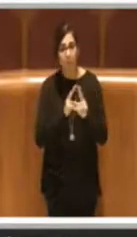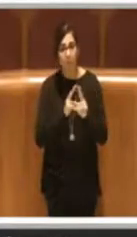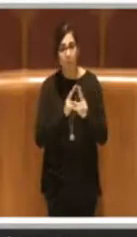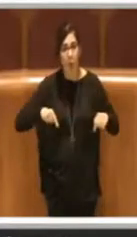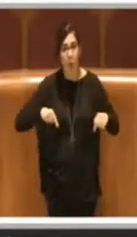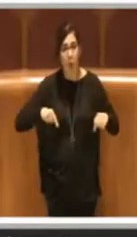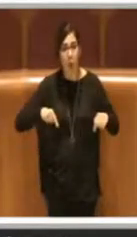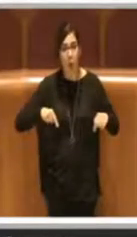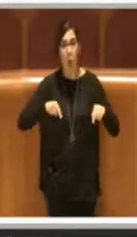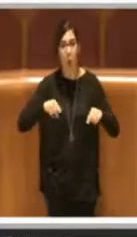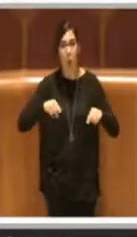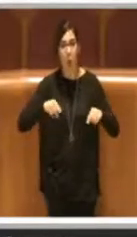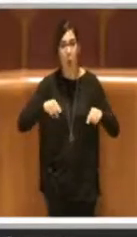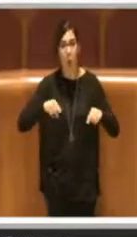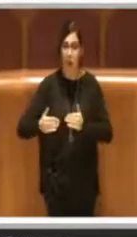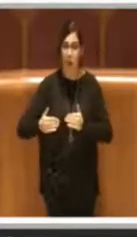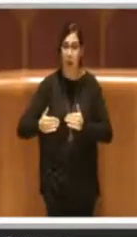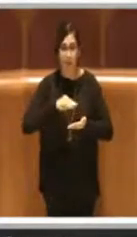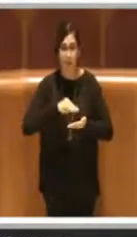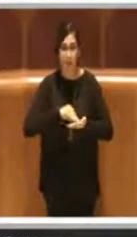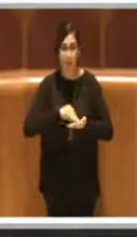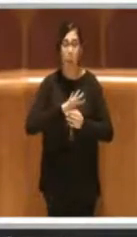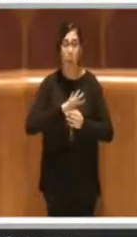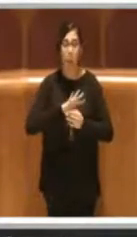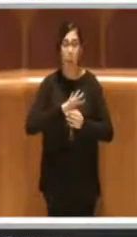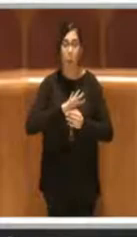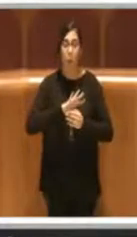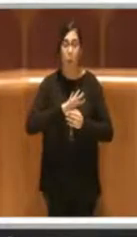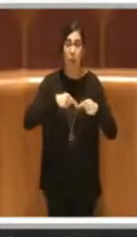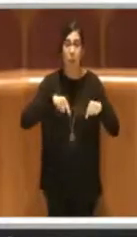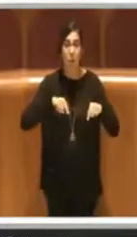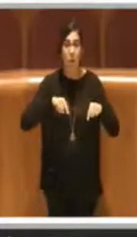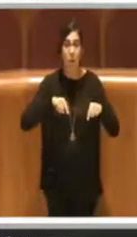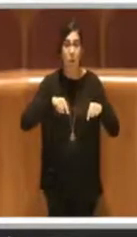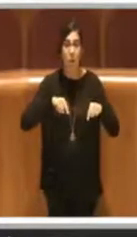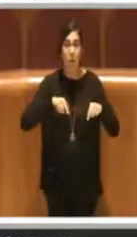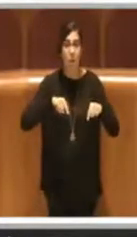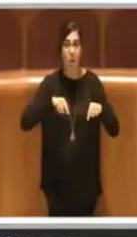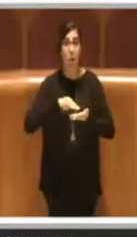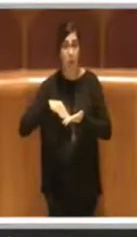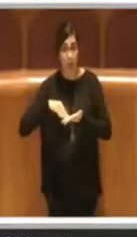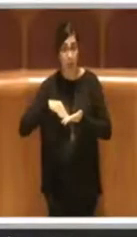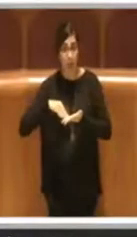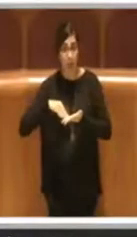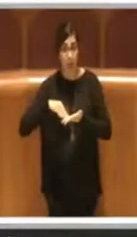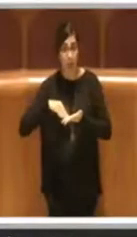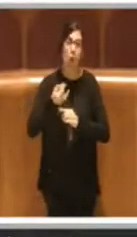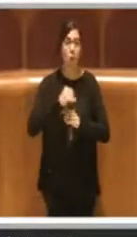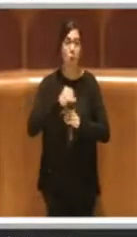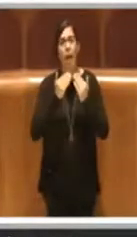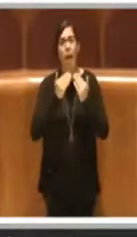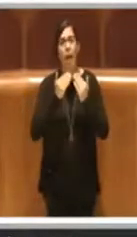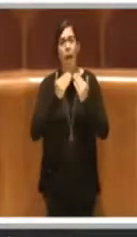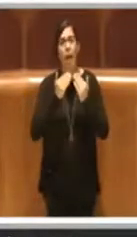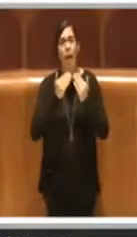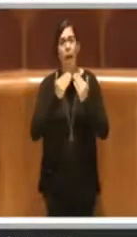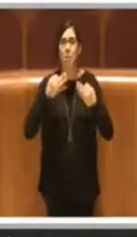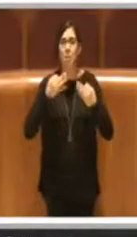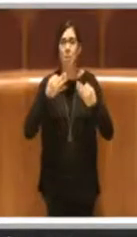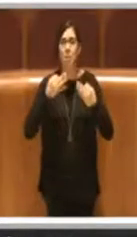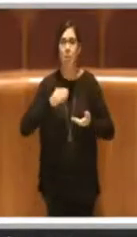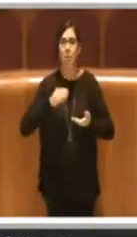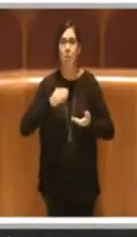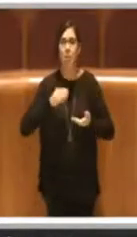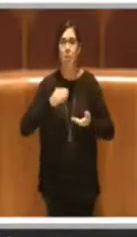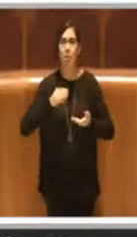dipartimenti, un'altra alla presenza delle federazioni e in ultimo un'assemblea alla quale hanno partecipato anche i comitati e le